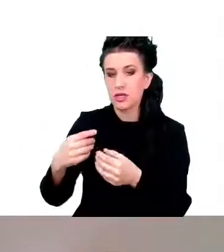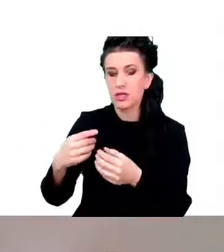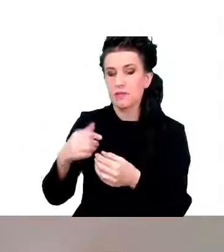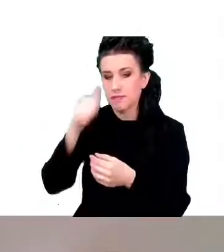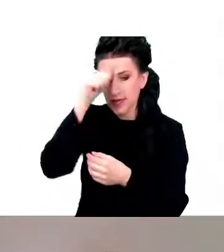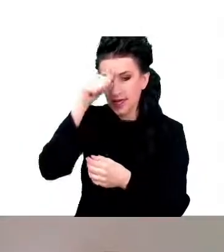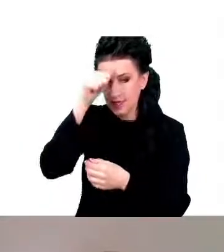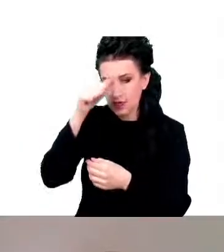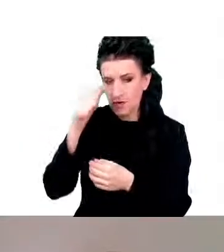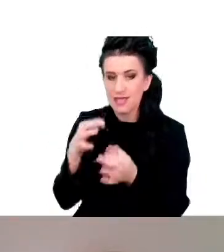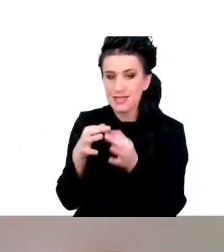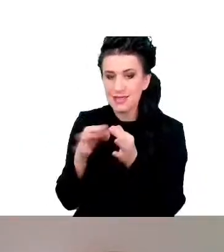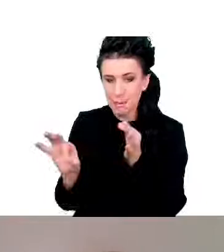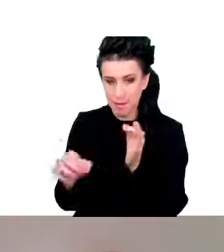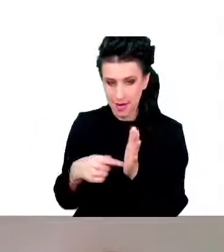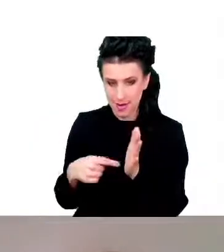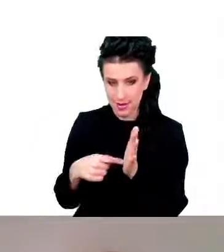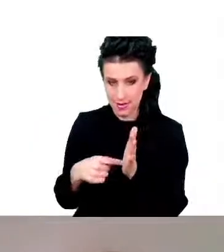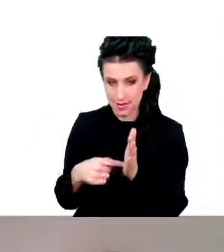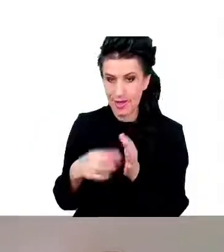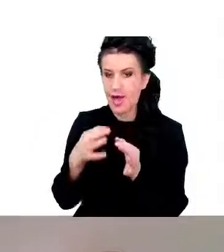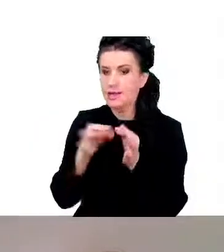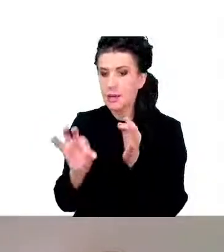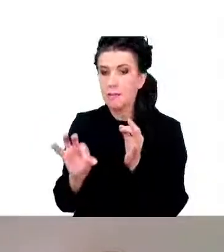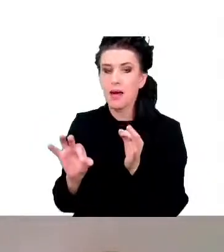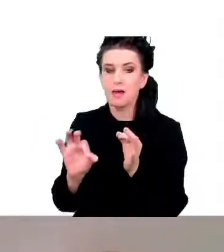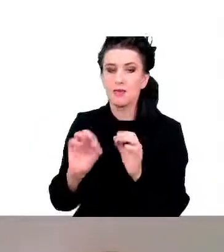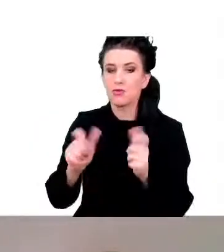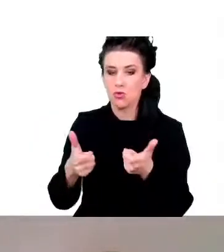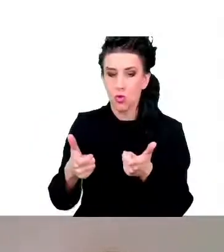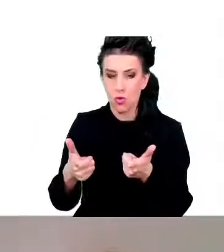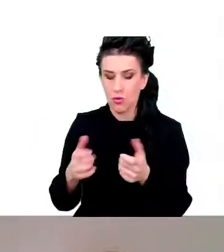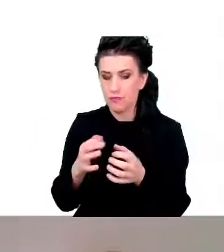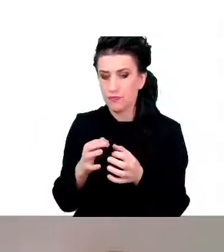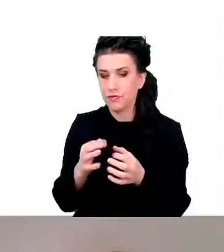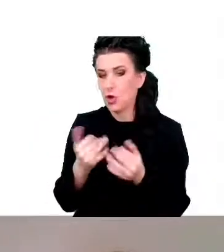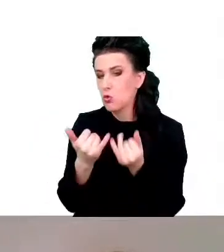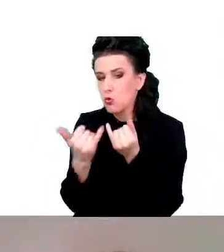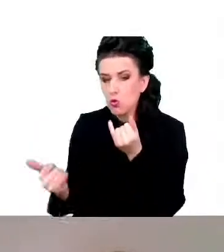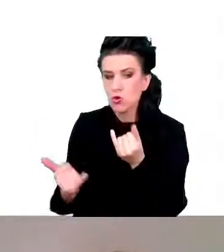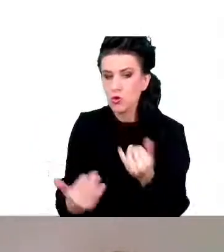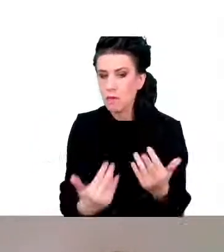różne czynniki,